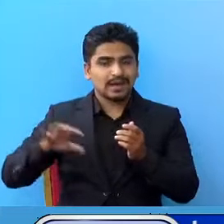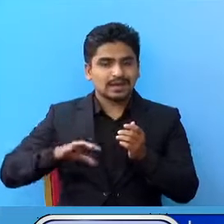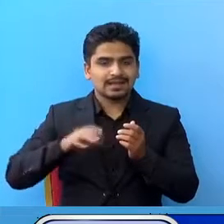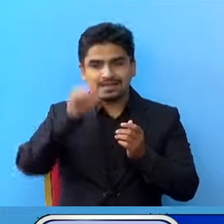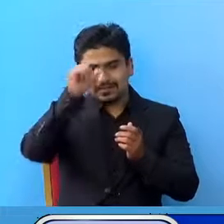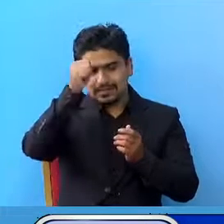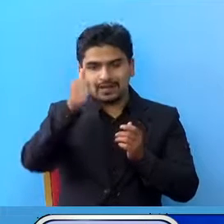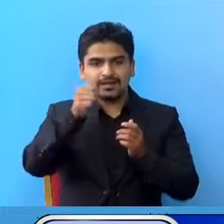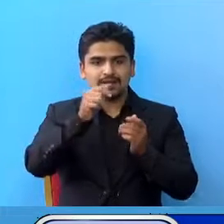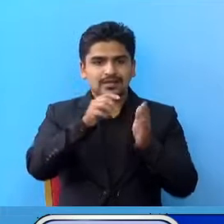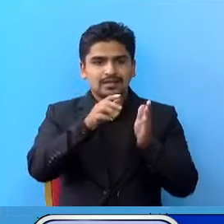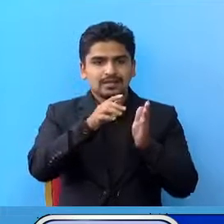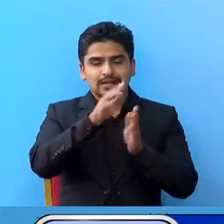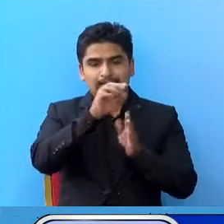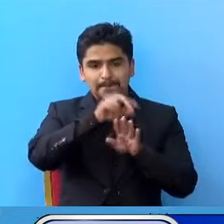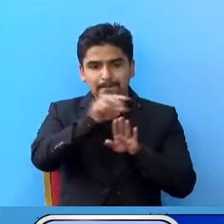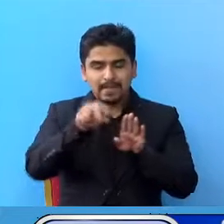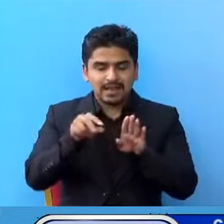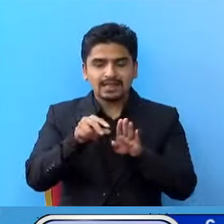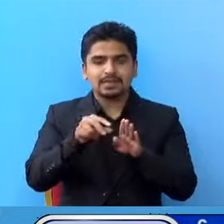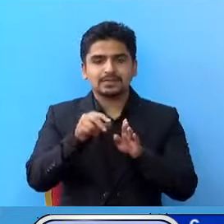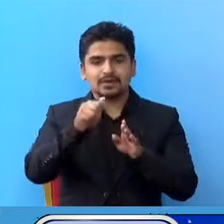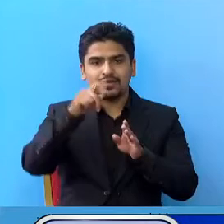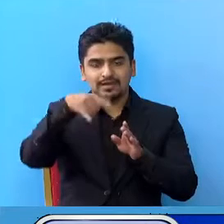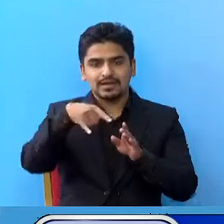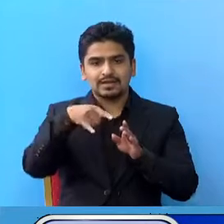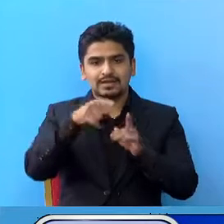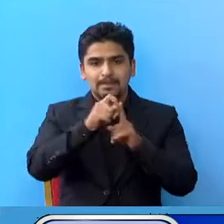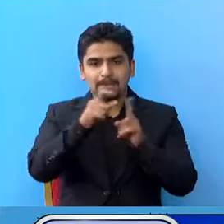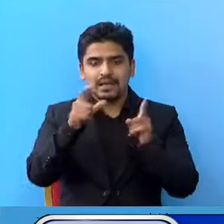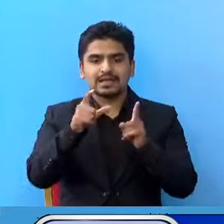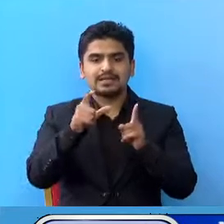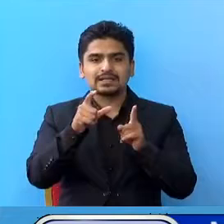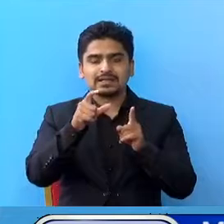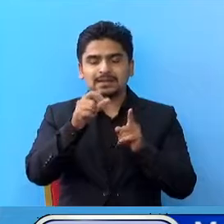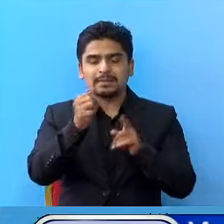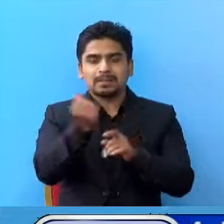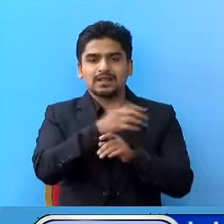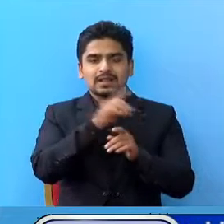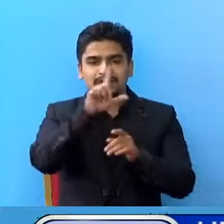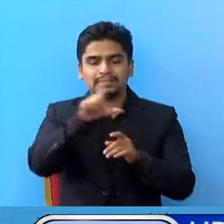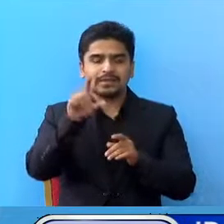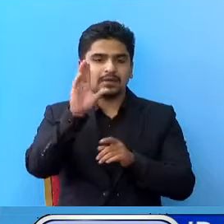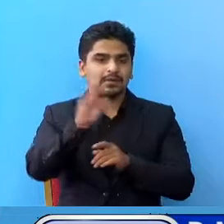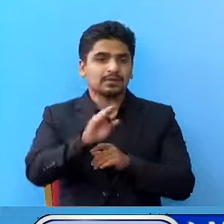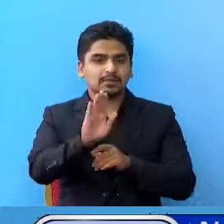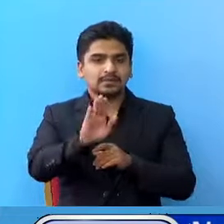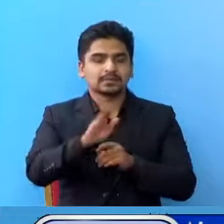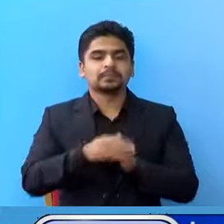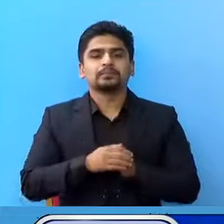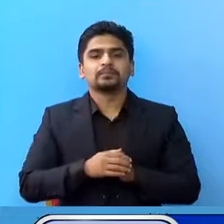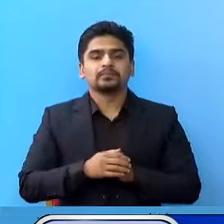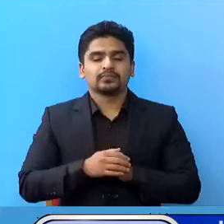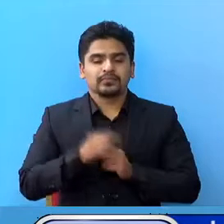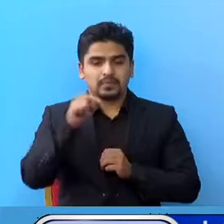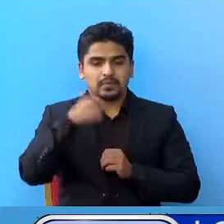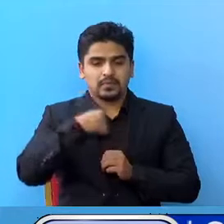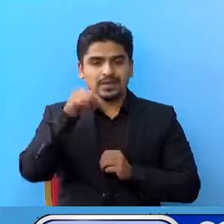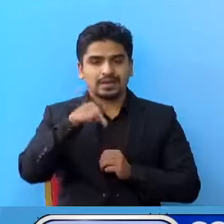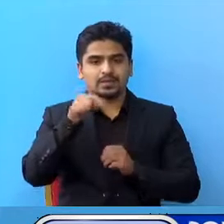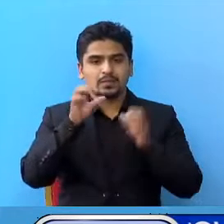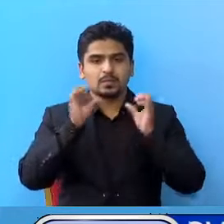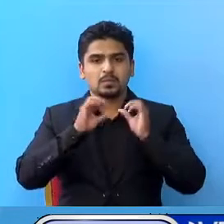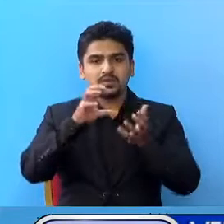बारत, मालदेश, अफगानिस्तान द पाकिस्तान बंदा नेपाल मां कम रहेको चाव अब मां आजाको